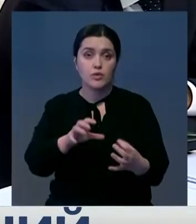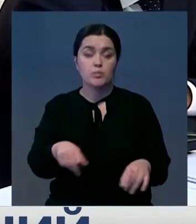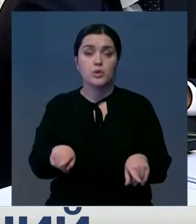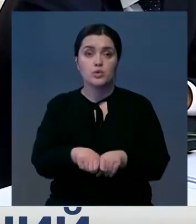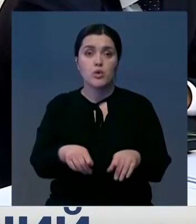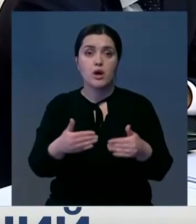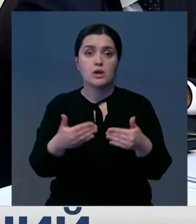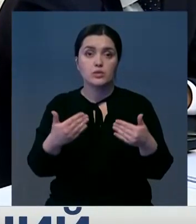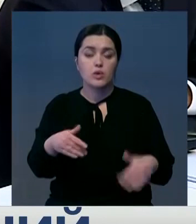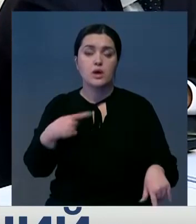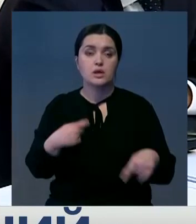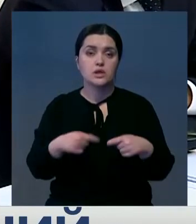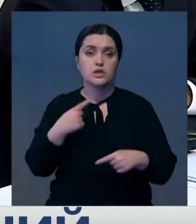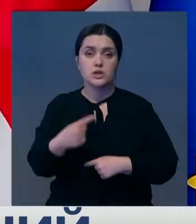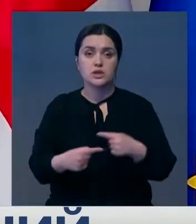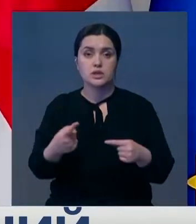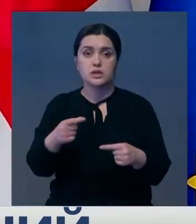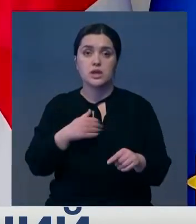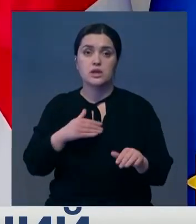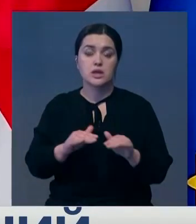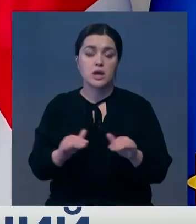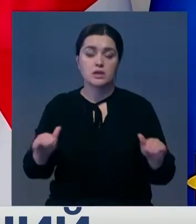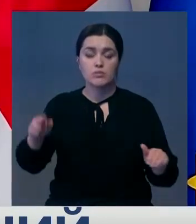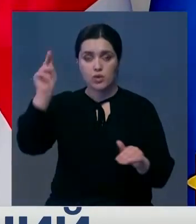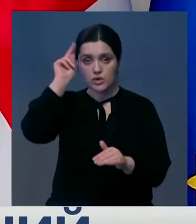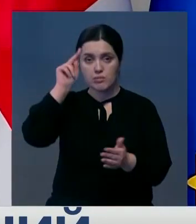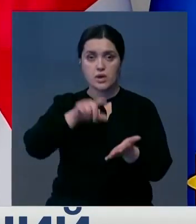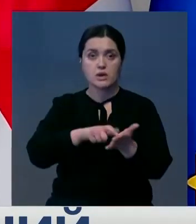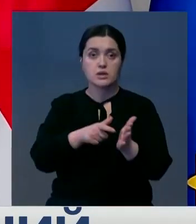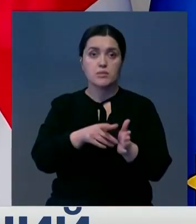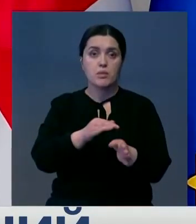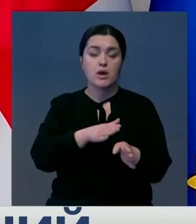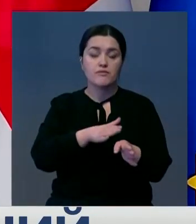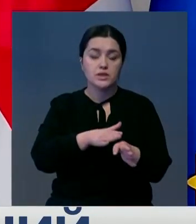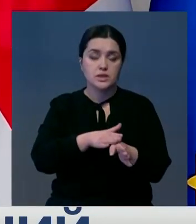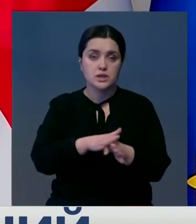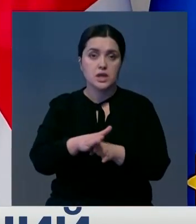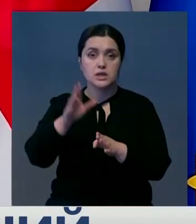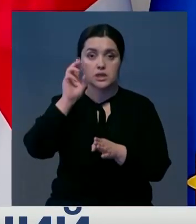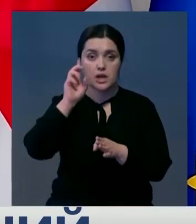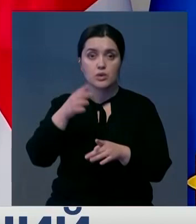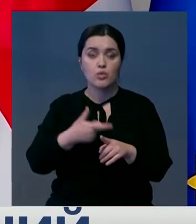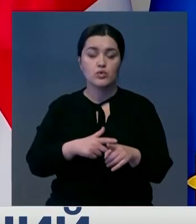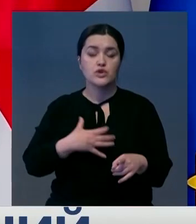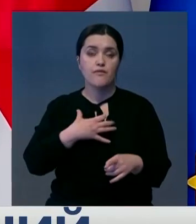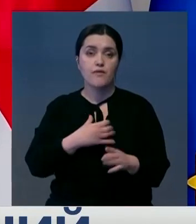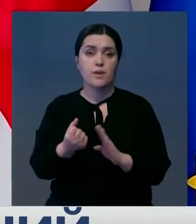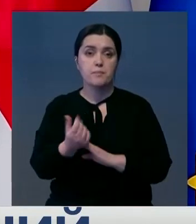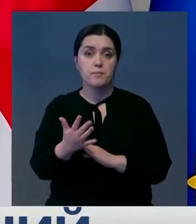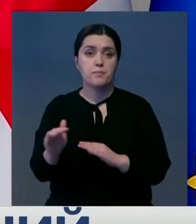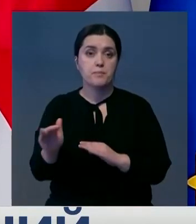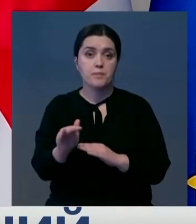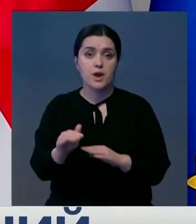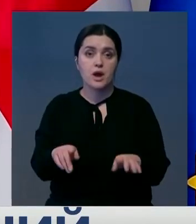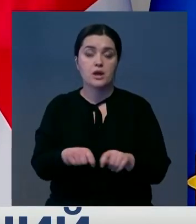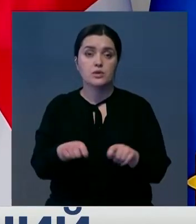этого откроются рынки. Через неделю наши дети продолжат обучение в классах по всей стране. Это очень важно. Также с 15 февраля откроются